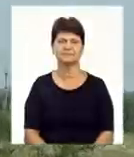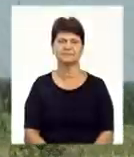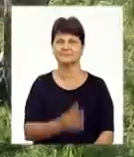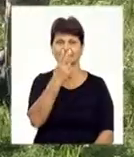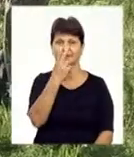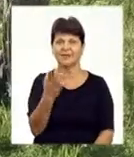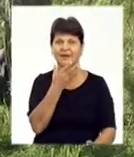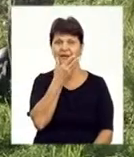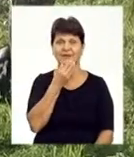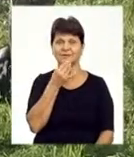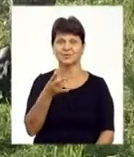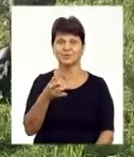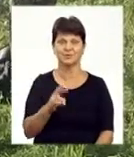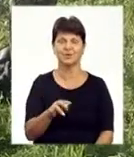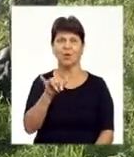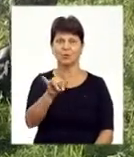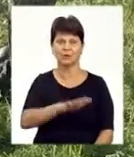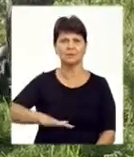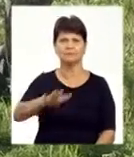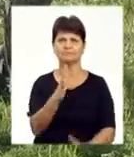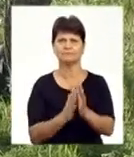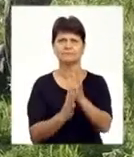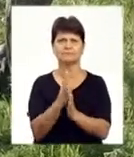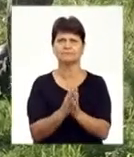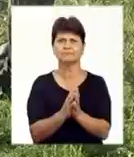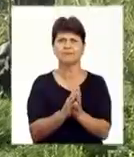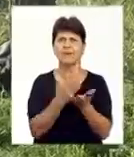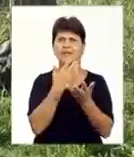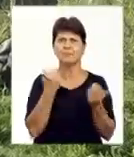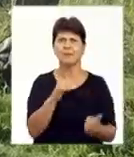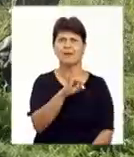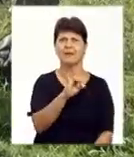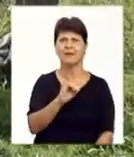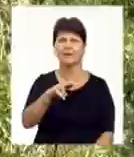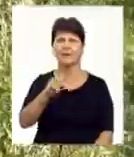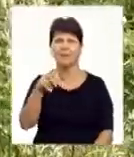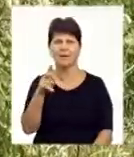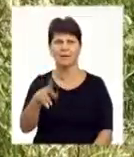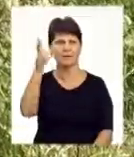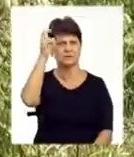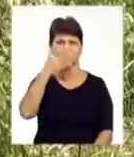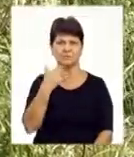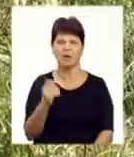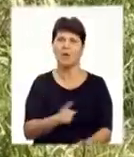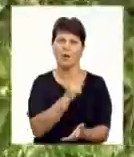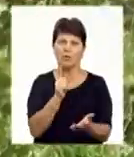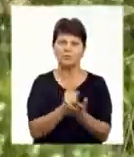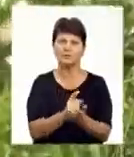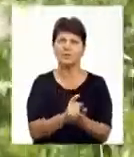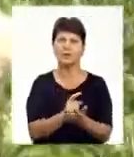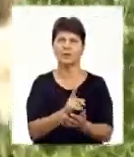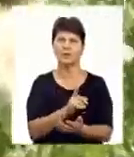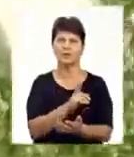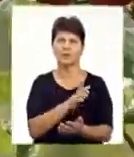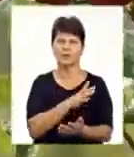Для них угіддя як ніяк, тут немає або ріпаку, або якоїсь гречки. Фазану обов'язково повинна кормова база